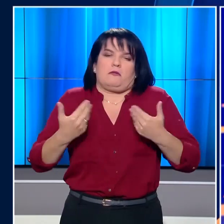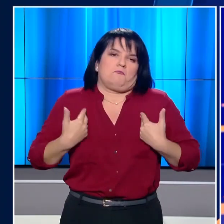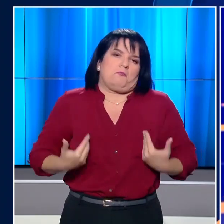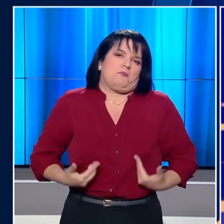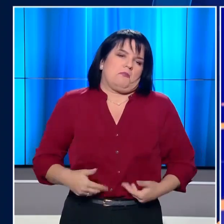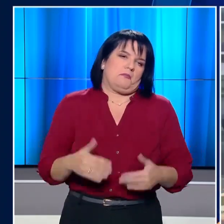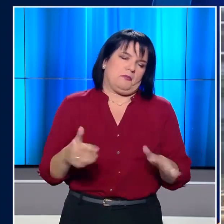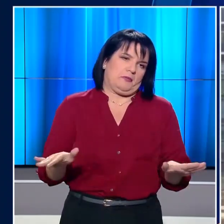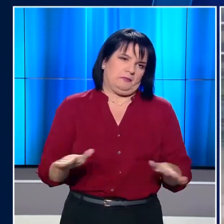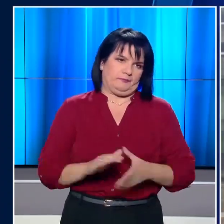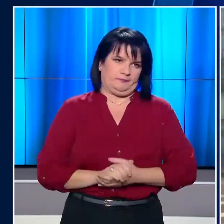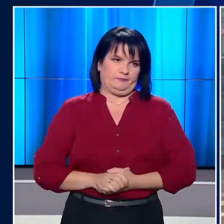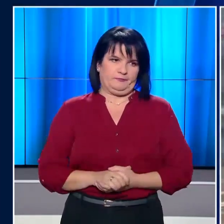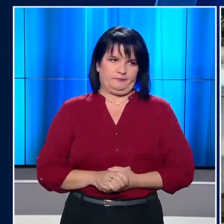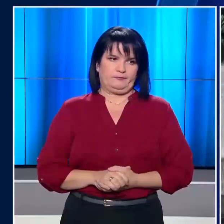τραυματίες.